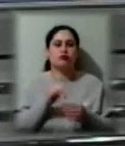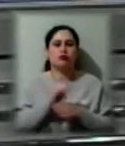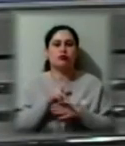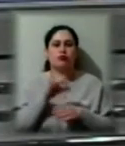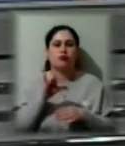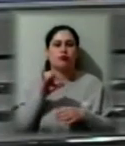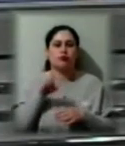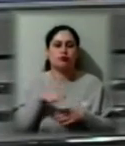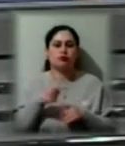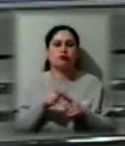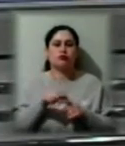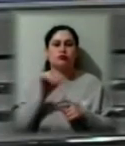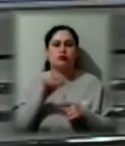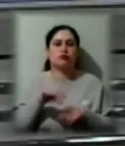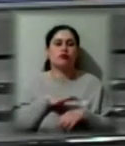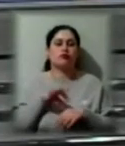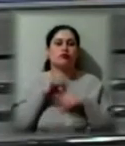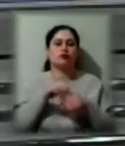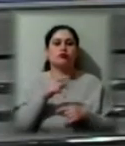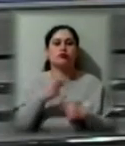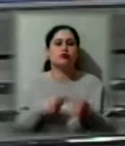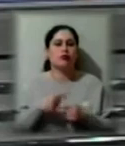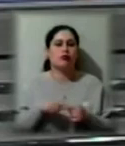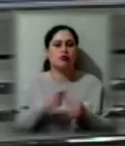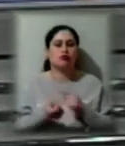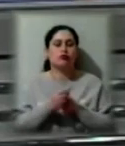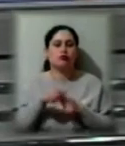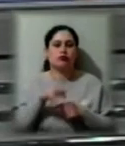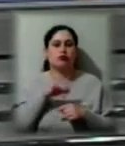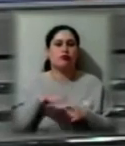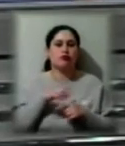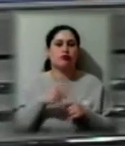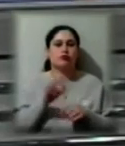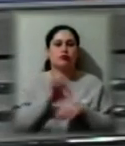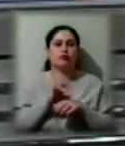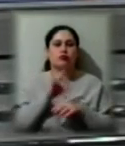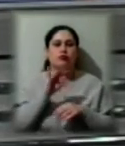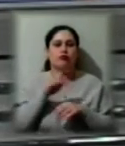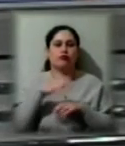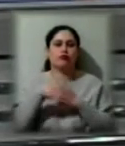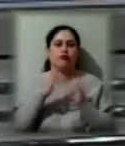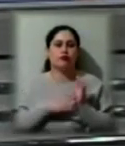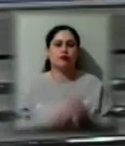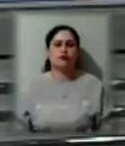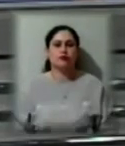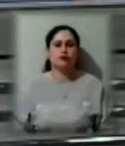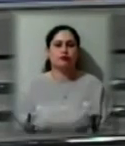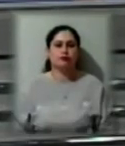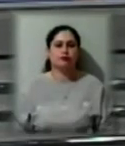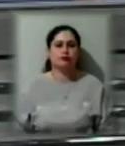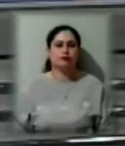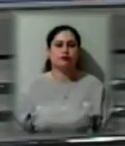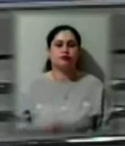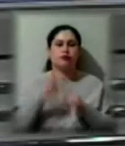Такі заходи були запроваджені через наявність цих населених пунктах хворих на COVID-19. Обласна лікарня